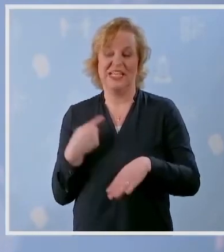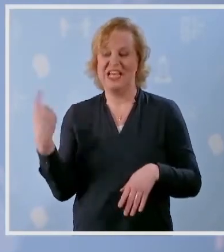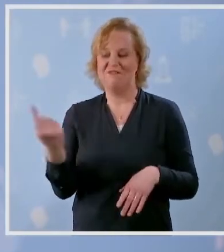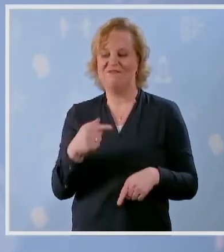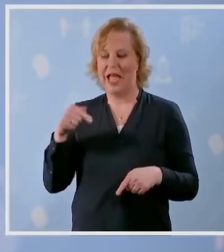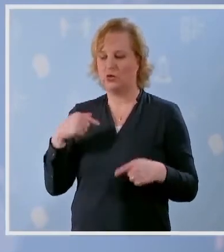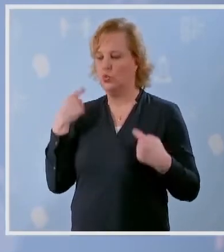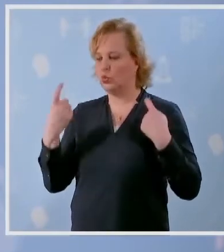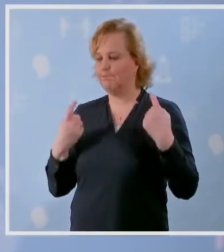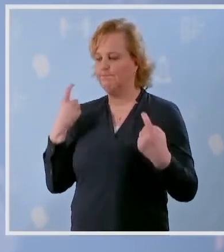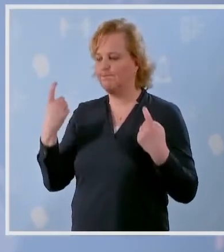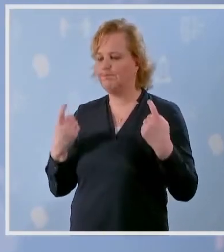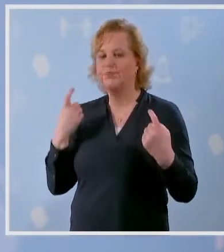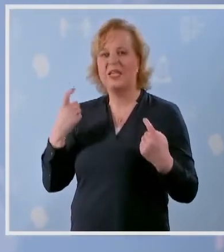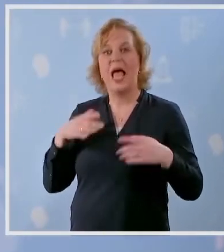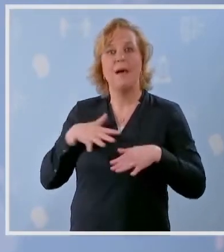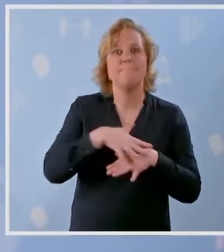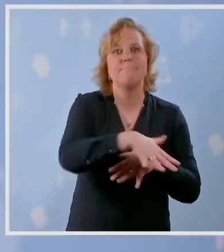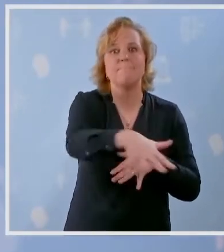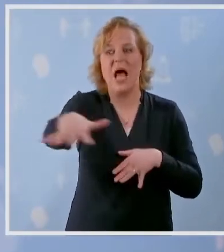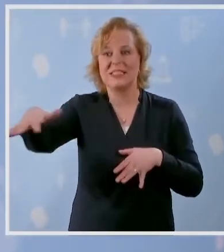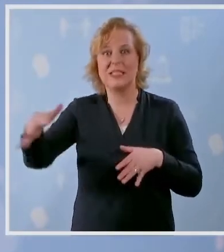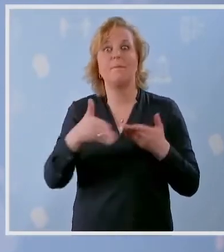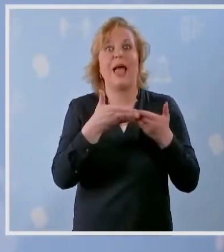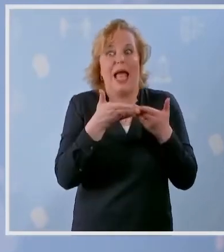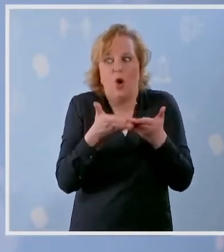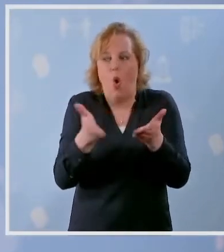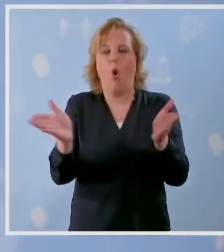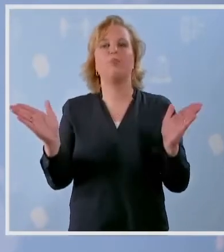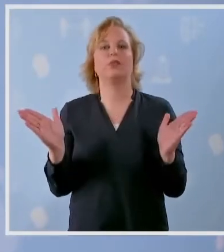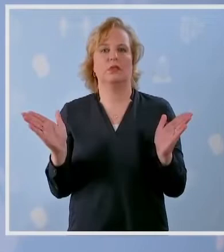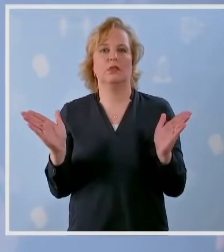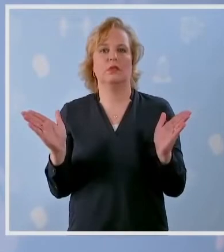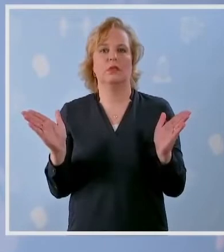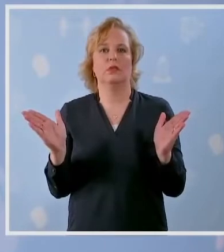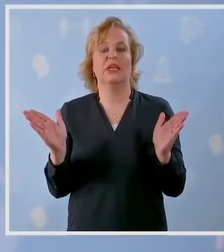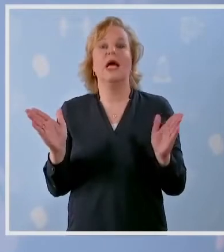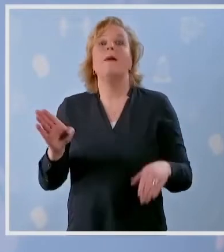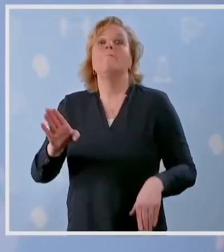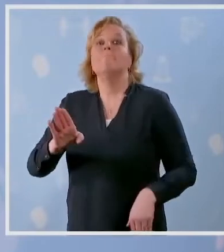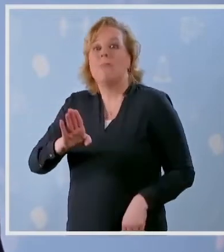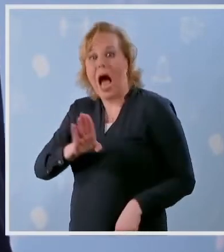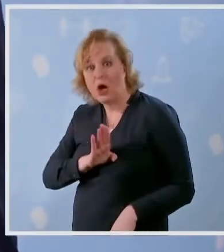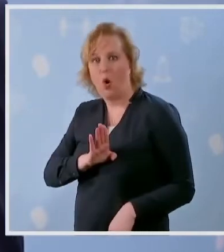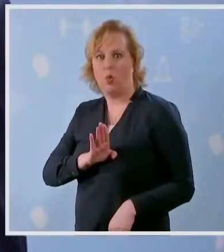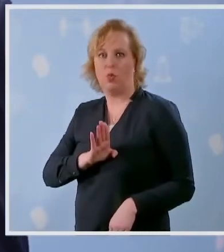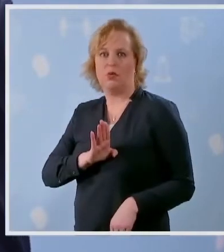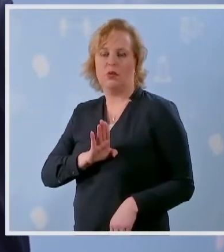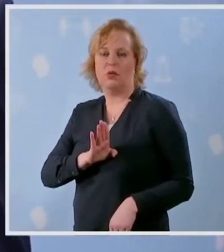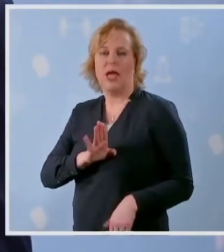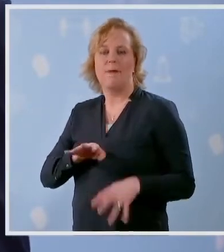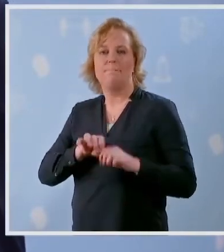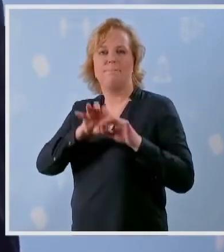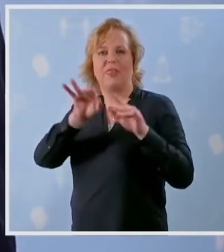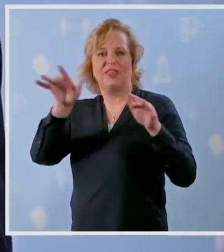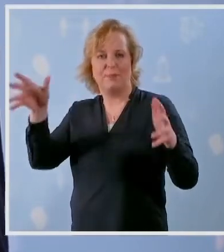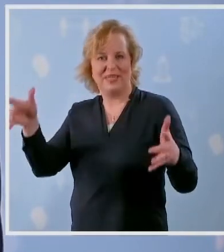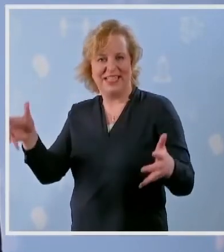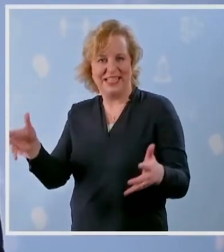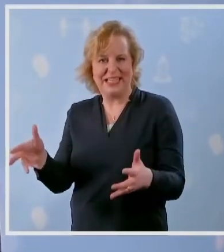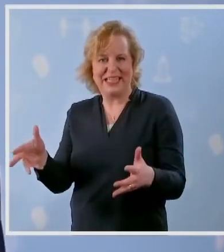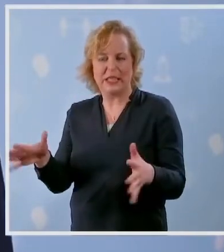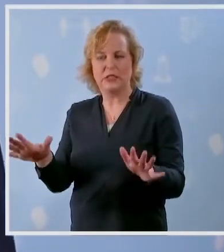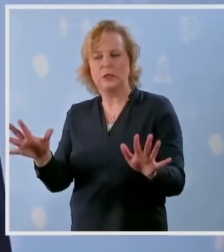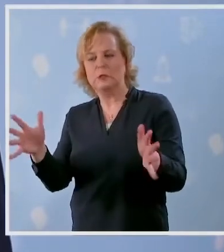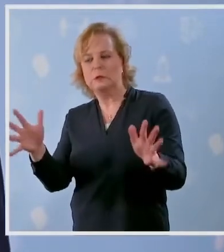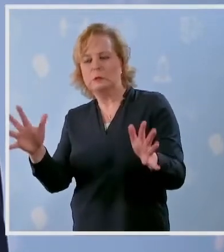zorgen we nou dat we de maatschappij zoveel mogelijk openzetten? En tegelijkertijd ook nog die pandemie enigszins